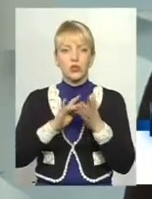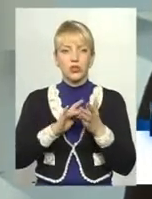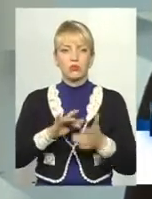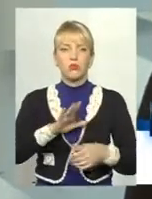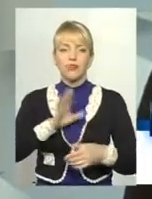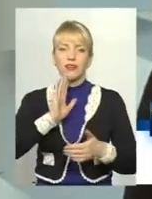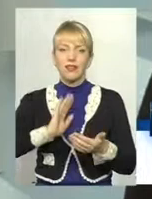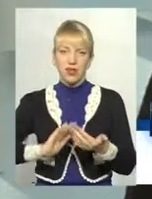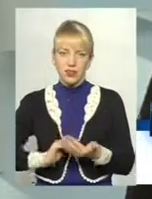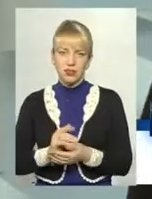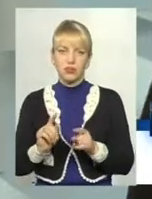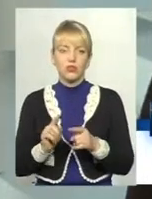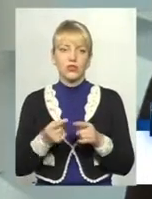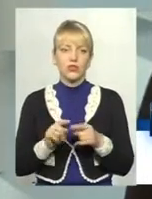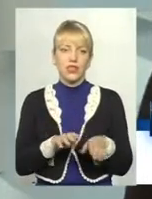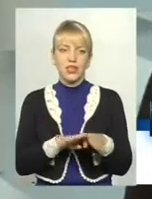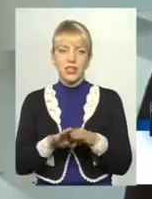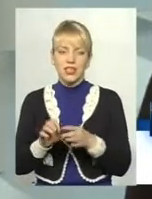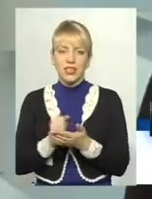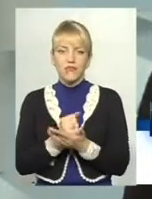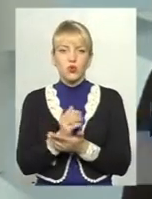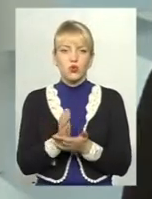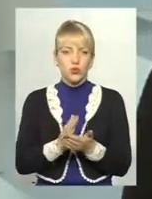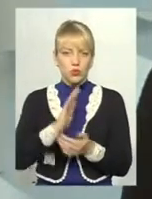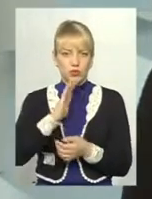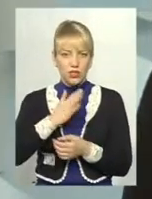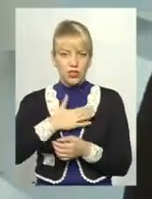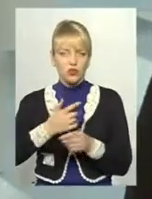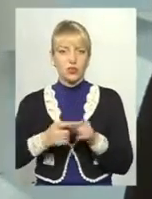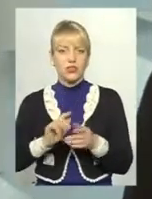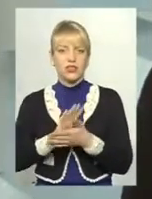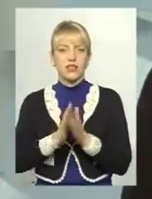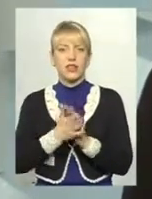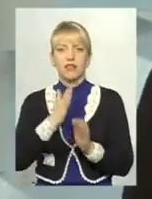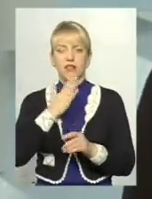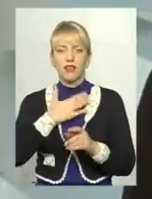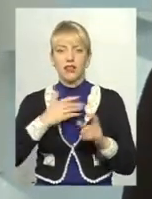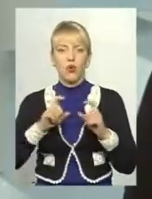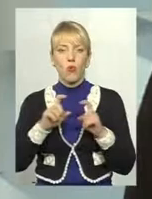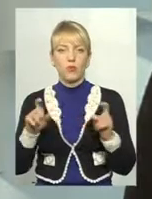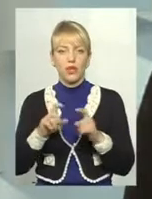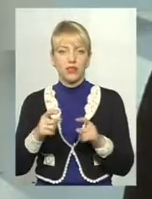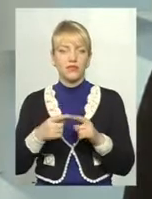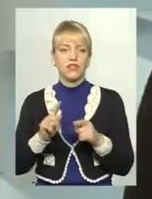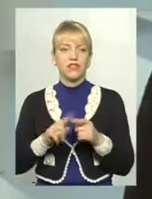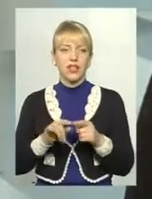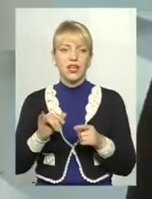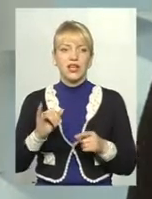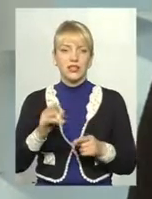якісний. Тому що це рівень інфраструктури нашої, це стан наших об'єктів, це, звичайно,